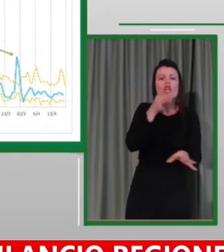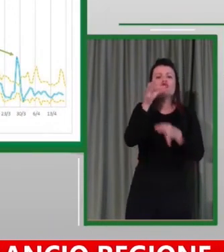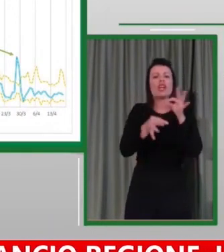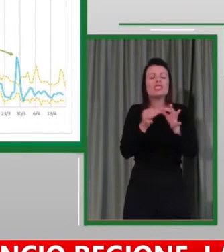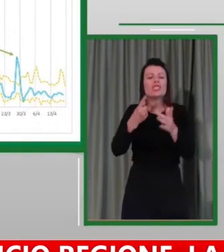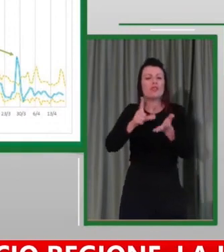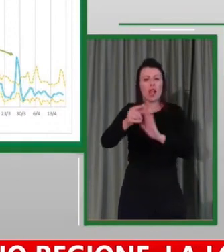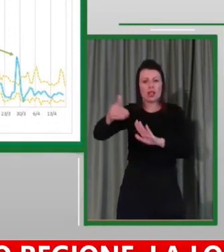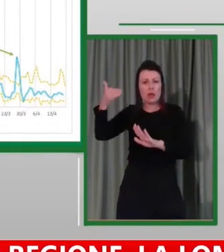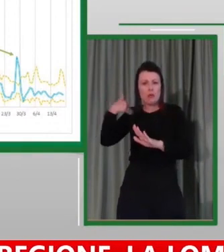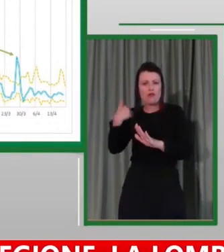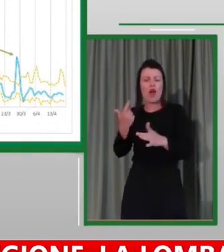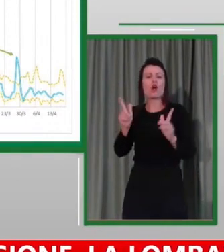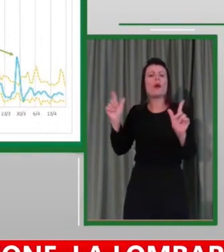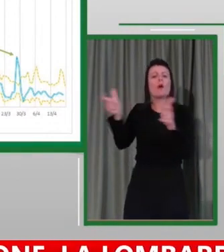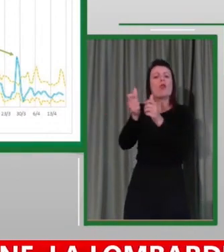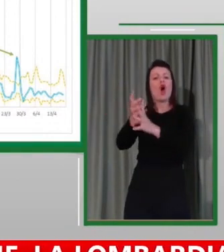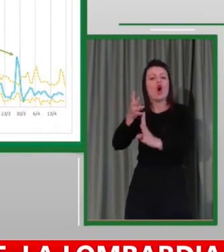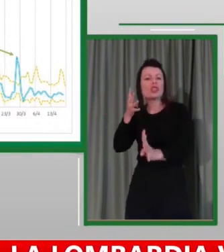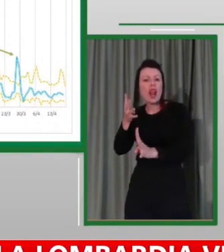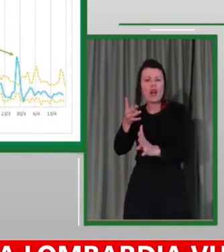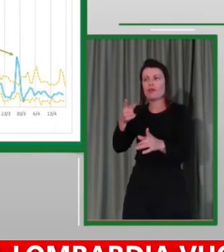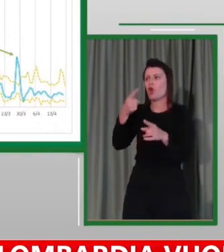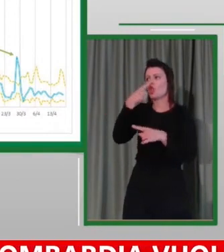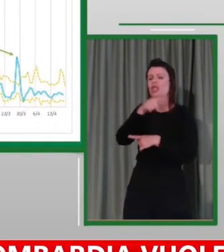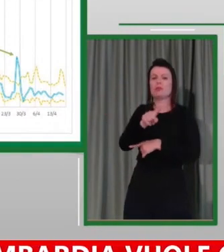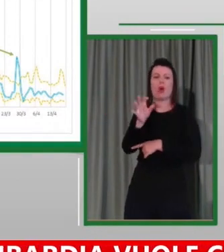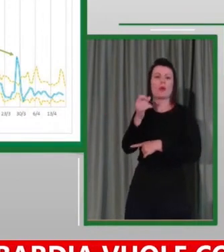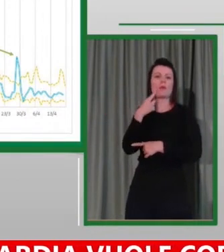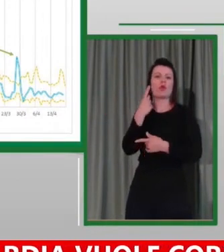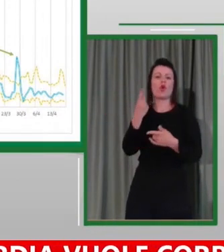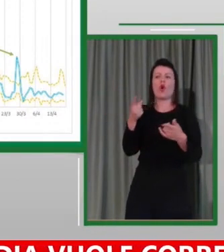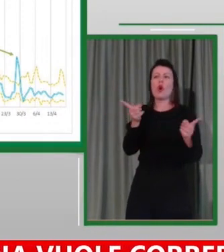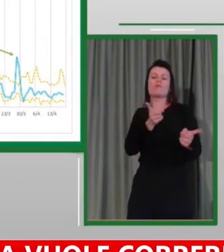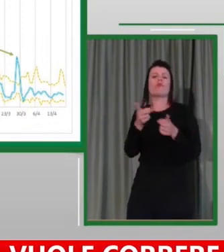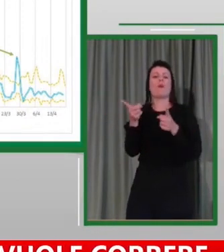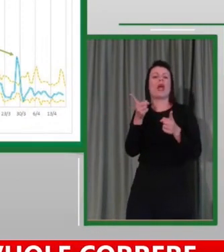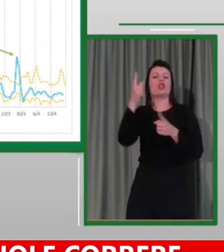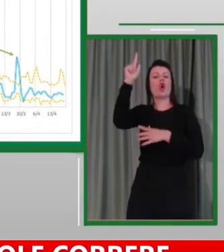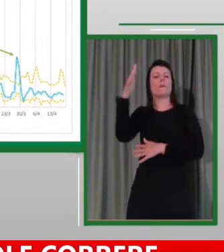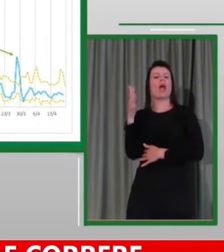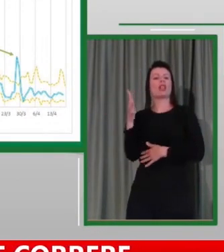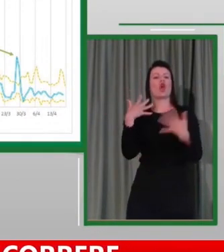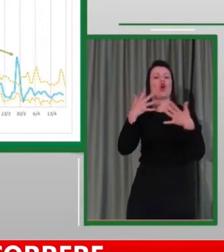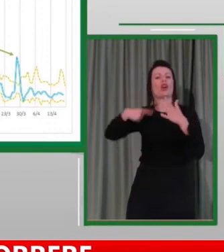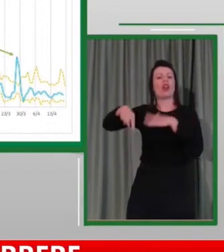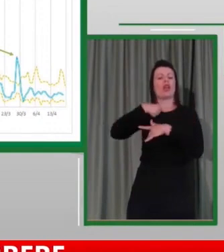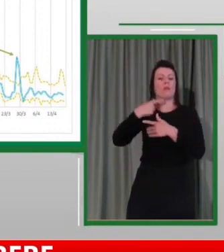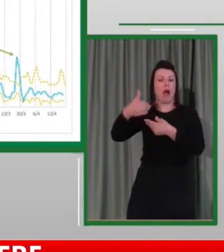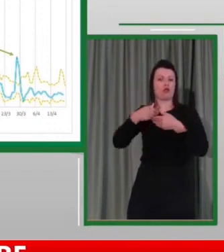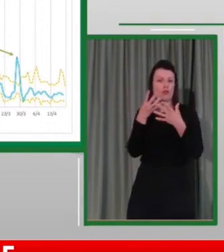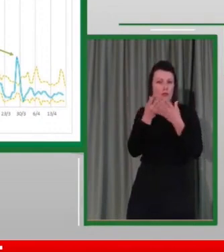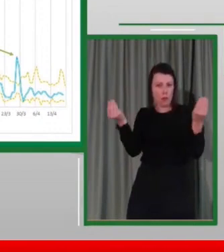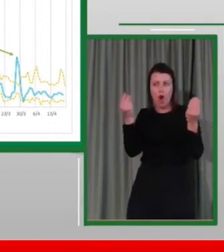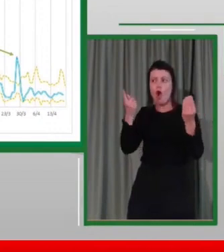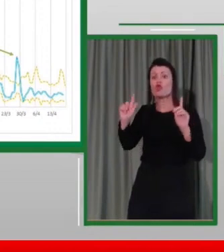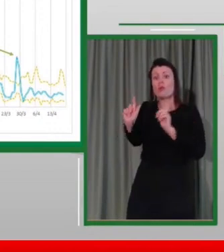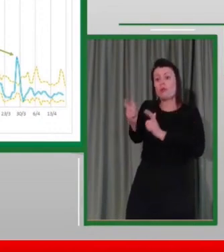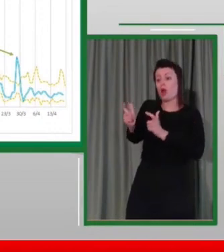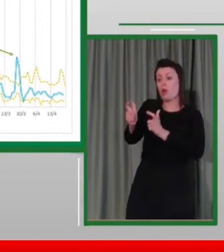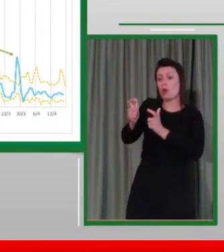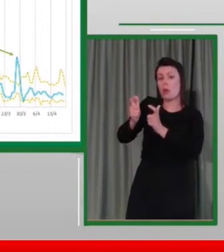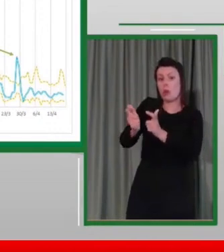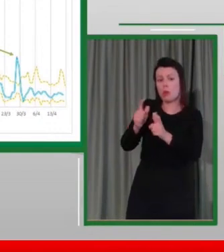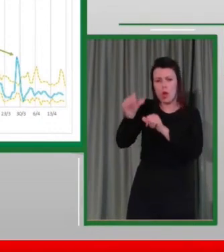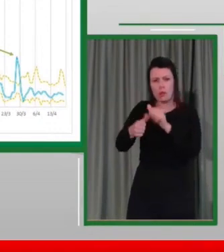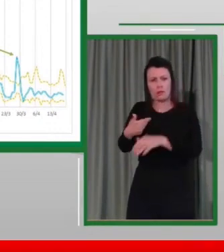anni più favorevoli dal punto di vista meteoclimatico avevamo ottenuto. C'è un dato ancora più interessante. Se guardate alla fine